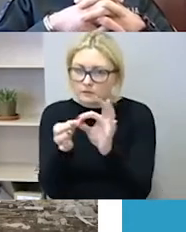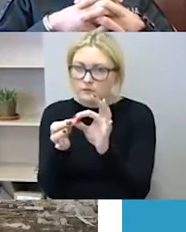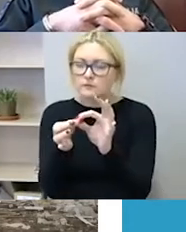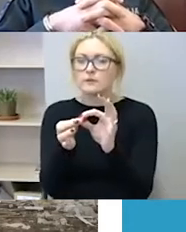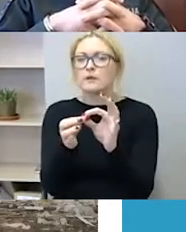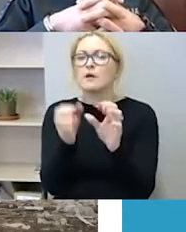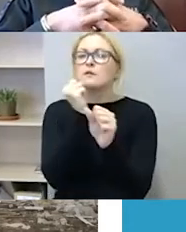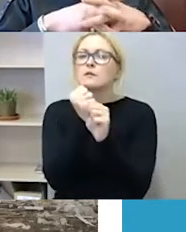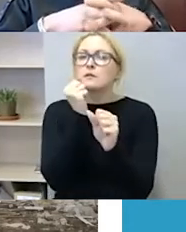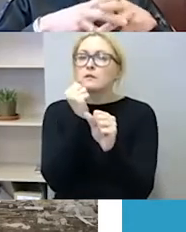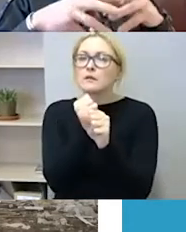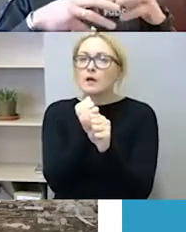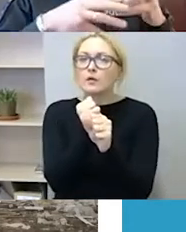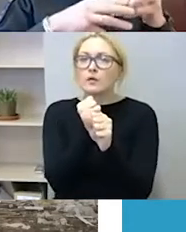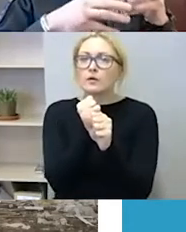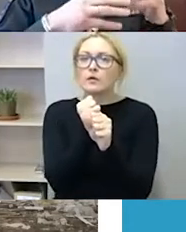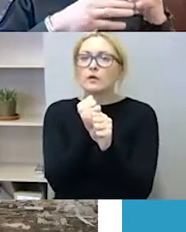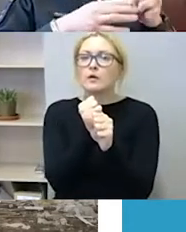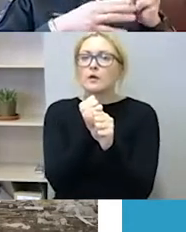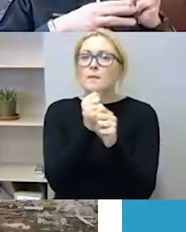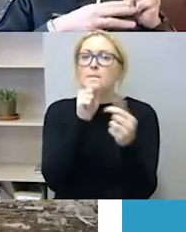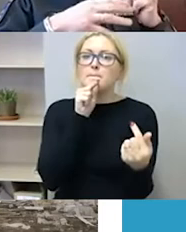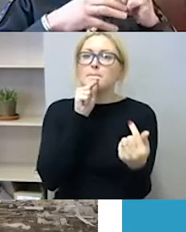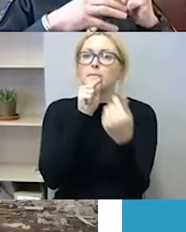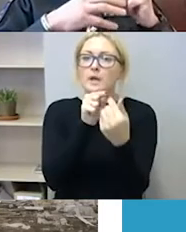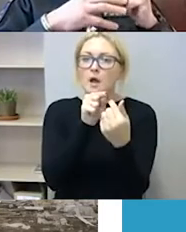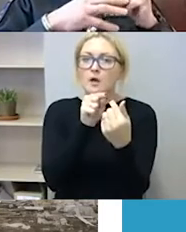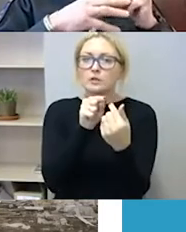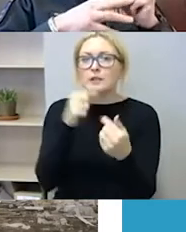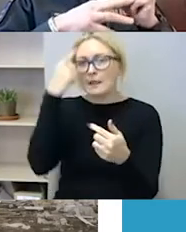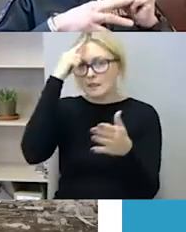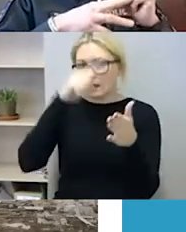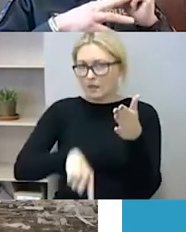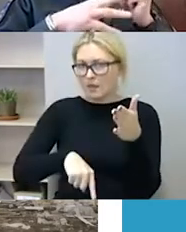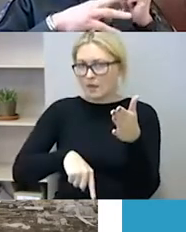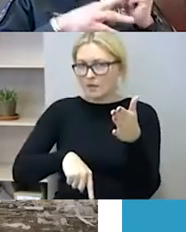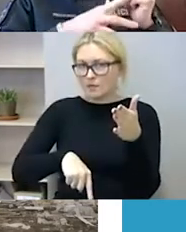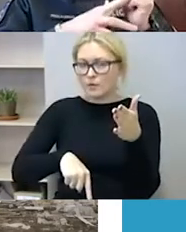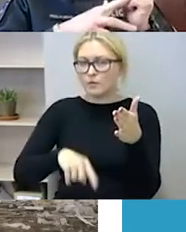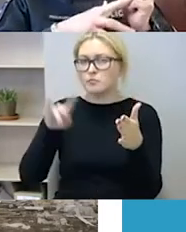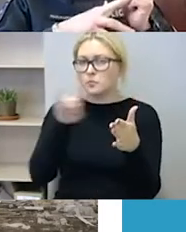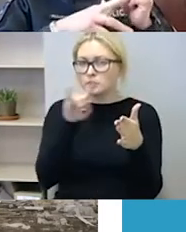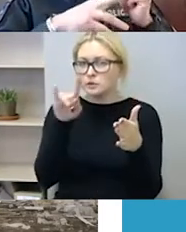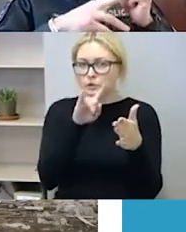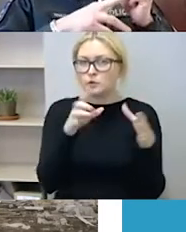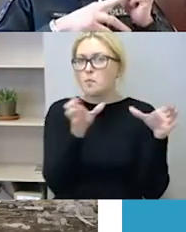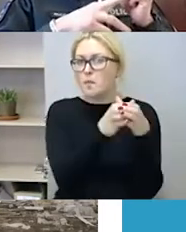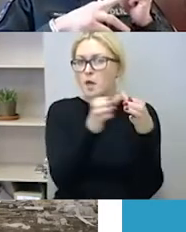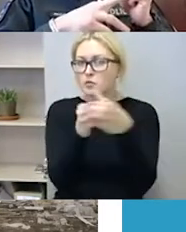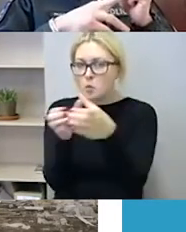nusikaltimai nukreipti prieš tam tikras religinės bendruomenės, prieš tam tikras tautinės mažumas.